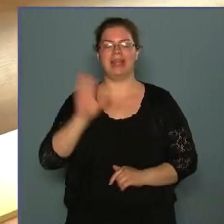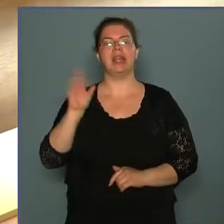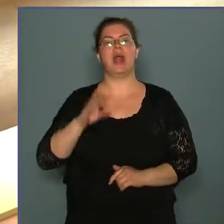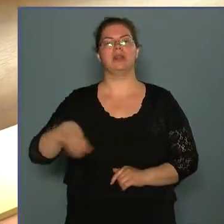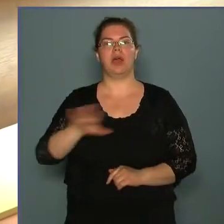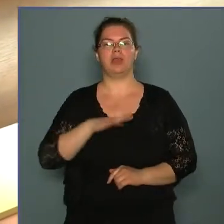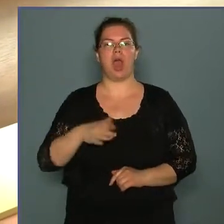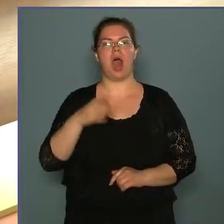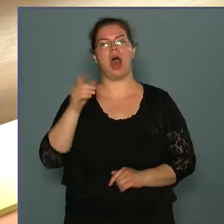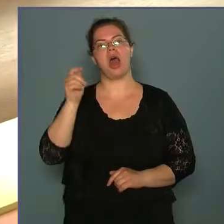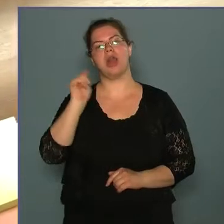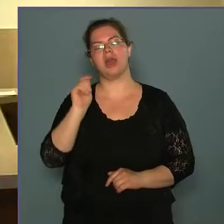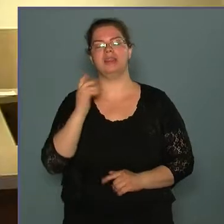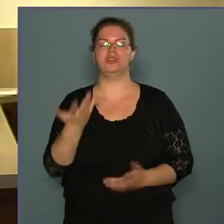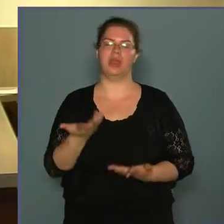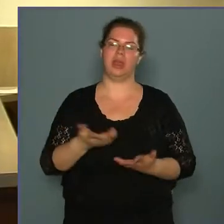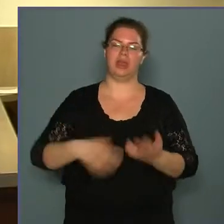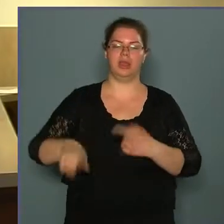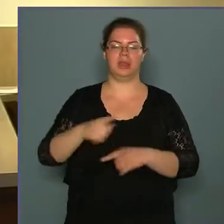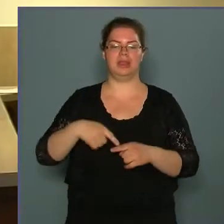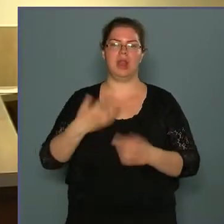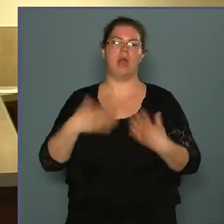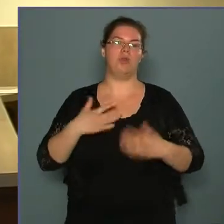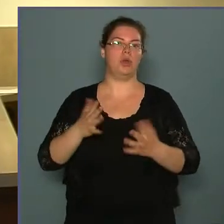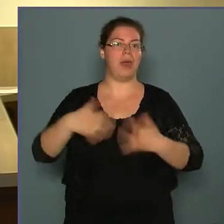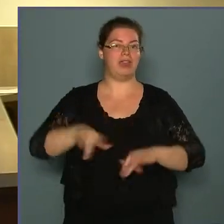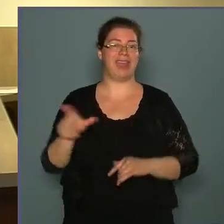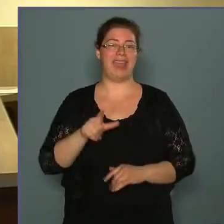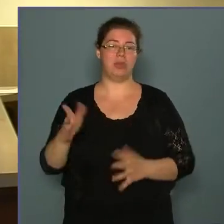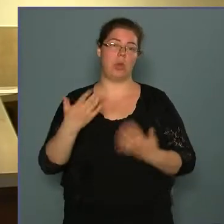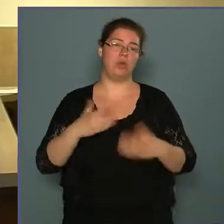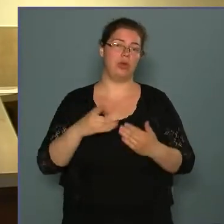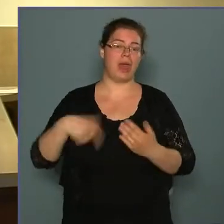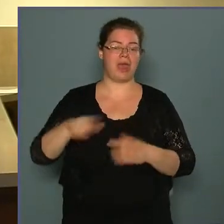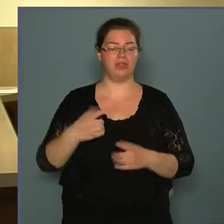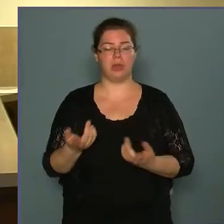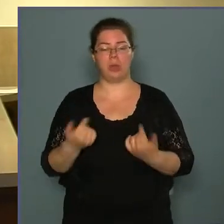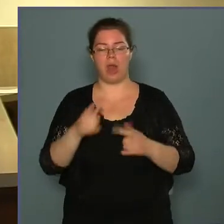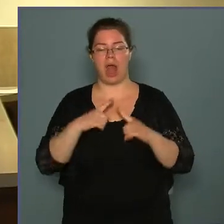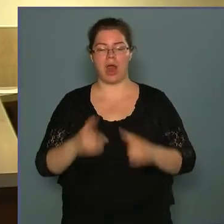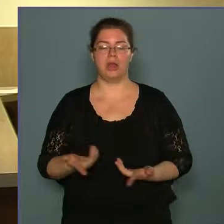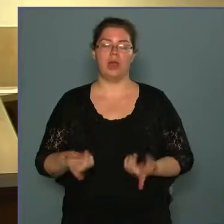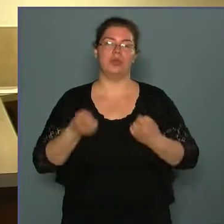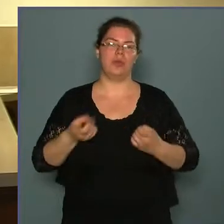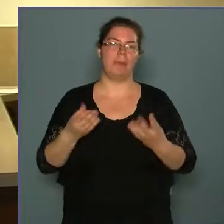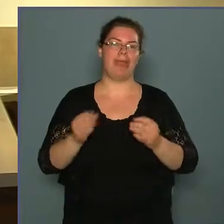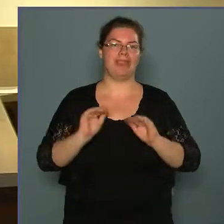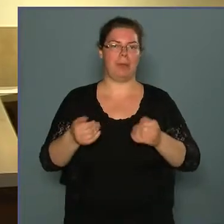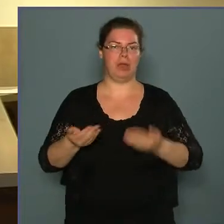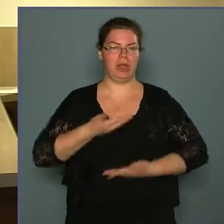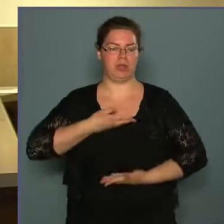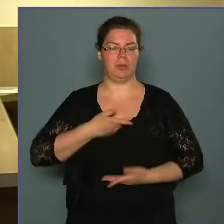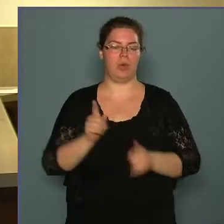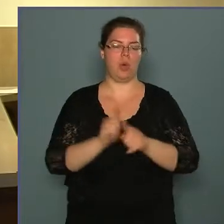legénységi részének a fűdőhelységét. Ez két fűdőhelységből áll. Attól függ, hogy mennyi támogatást